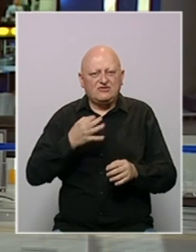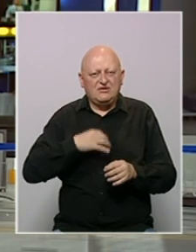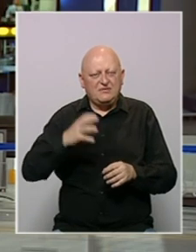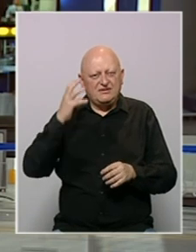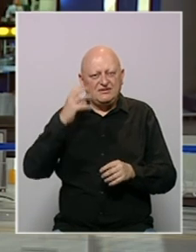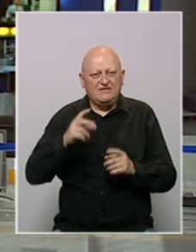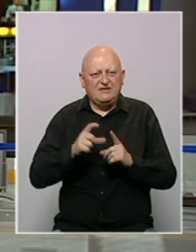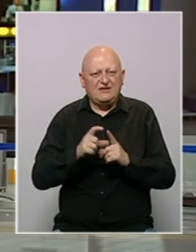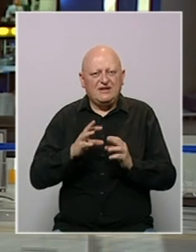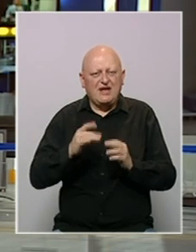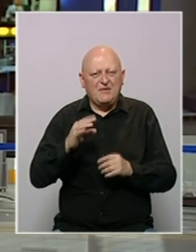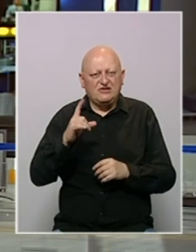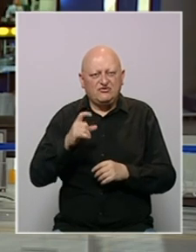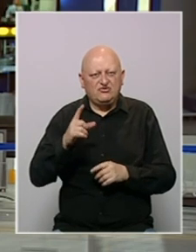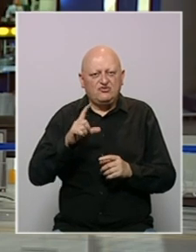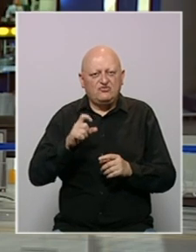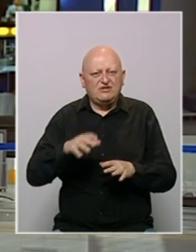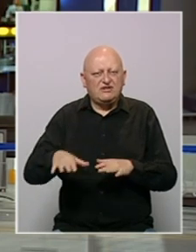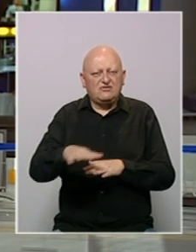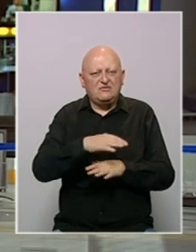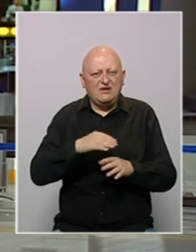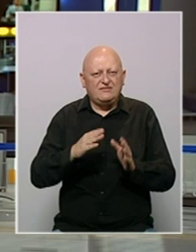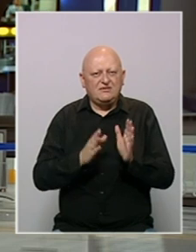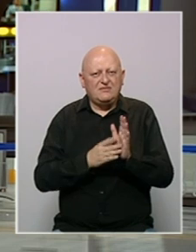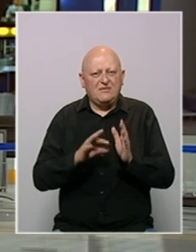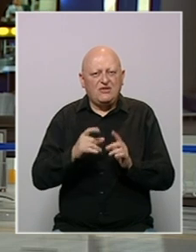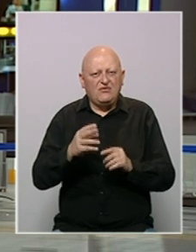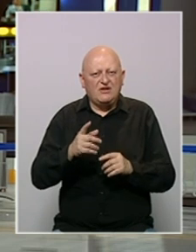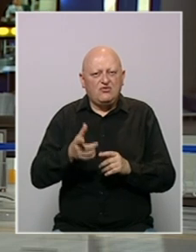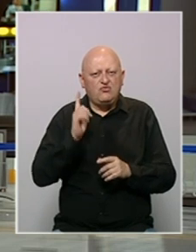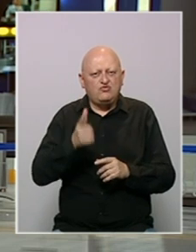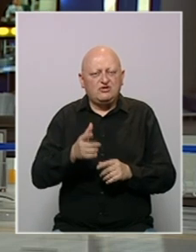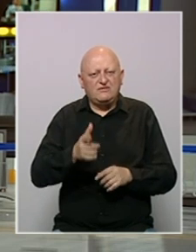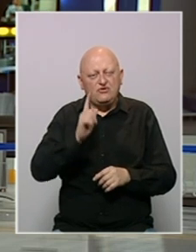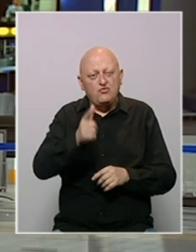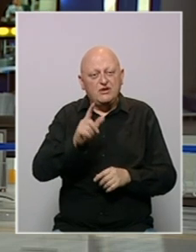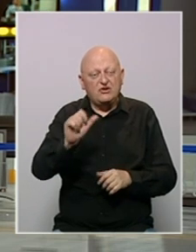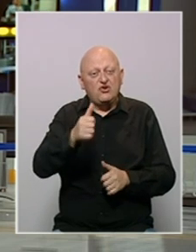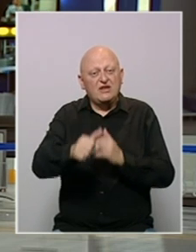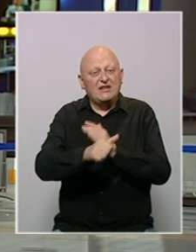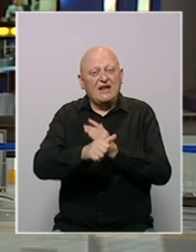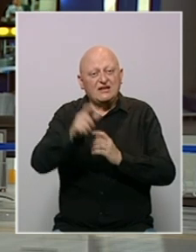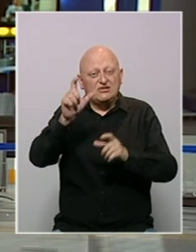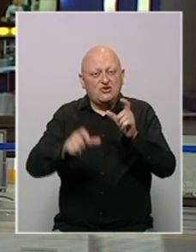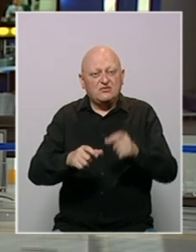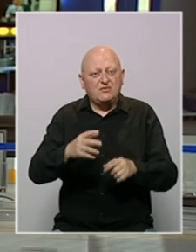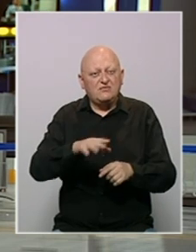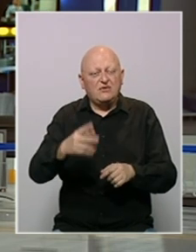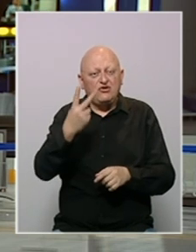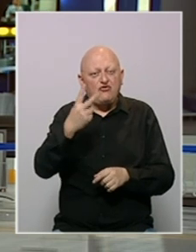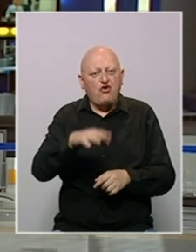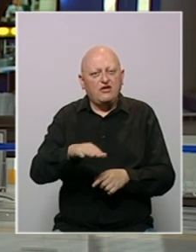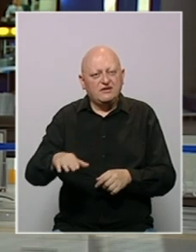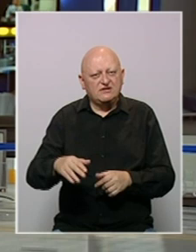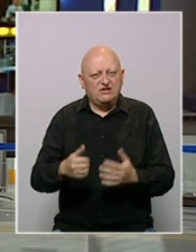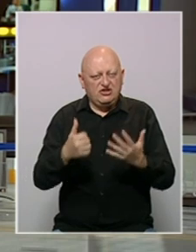saopštio je premijer Dritana Bazović. U Cetinskom naselju Medovina u Pucnjevi je ubijeno 11 osoba, među kojima